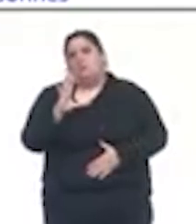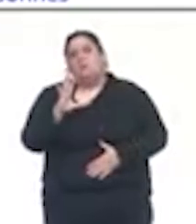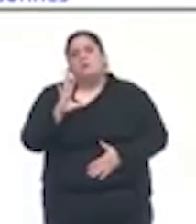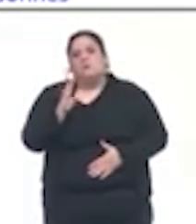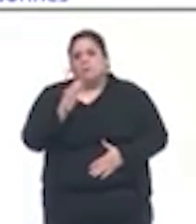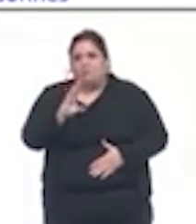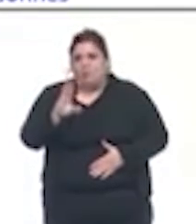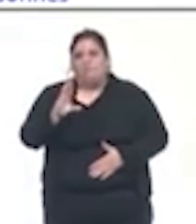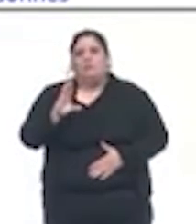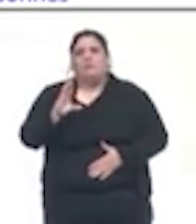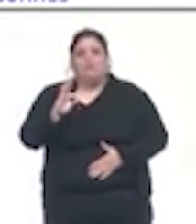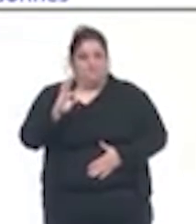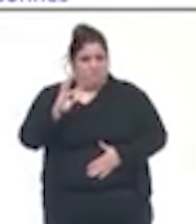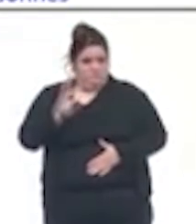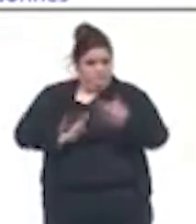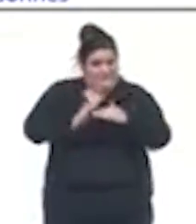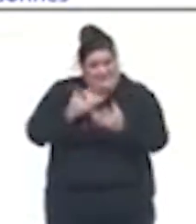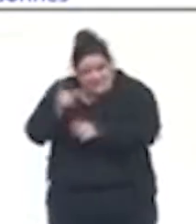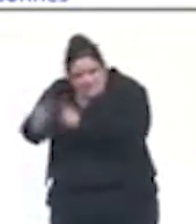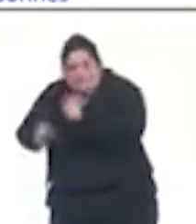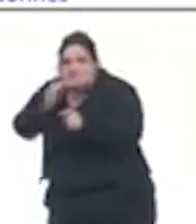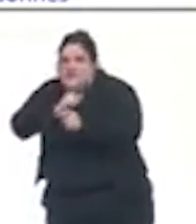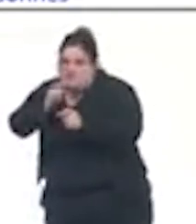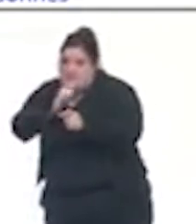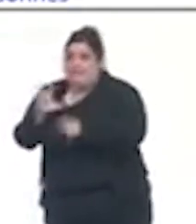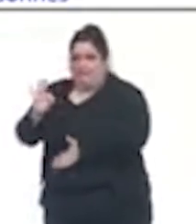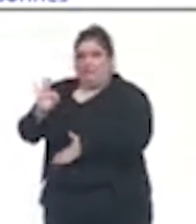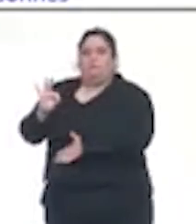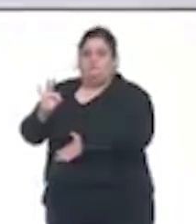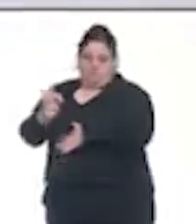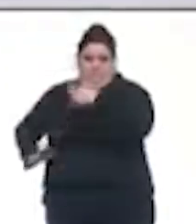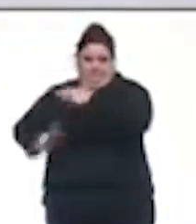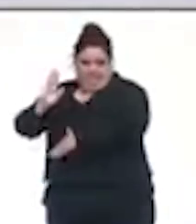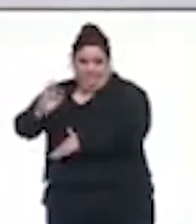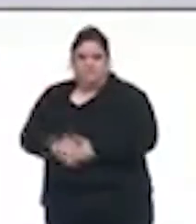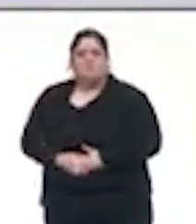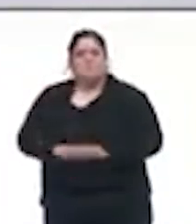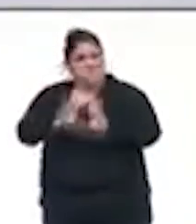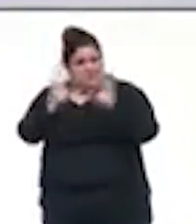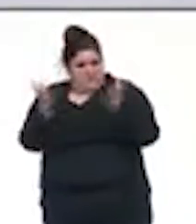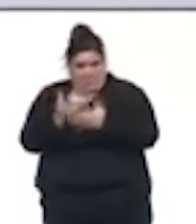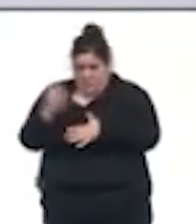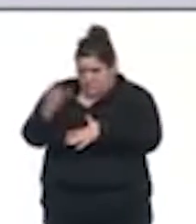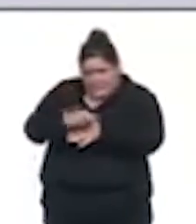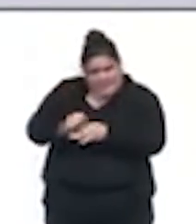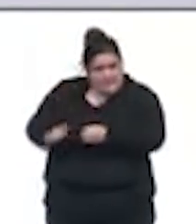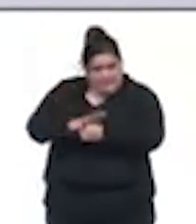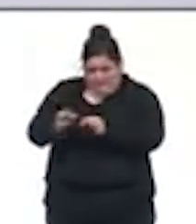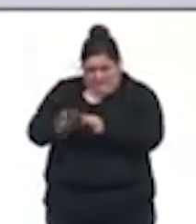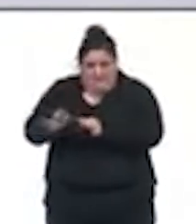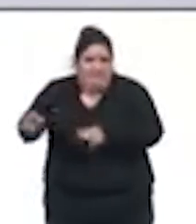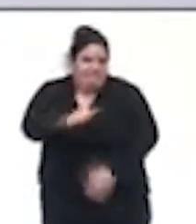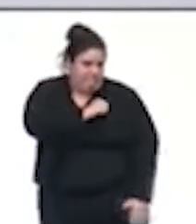dépasse les 50. Dans cette zone d'alerte renforcée, il y a une circulation très intense du virus dans la population